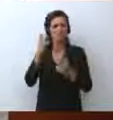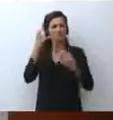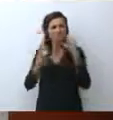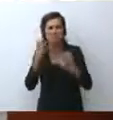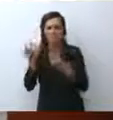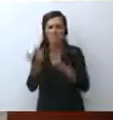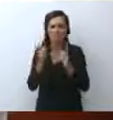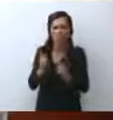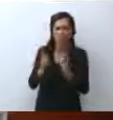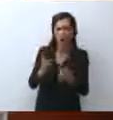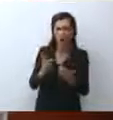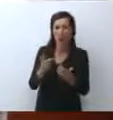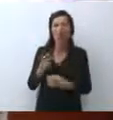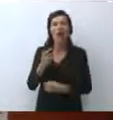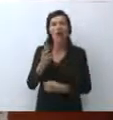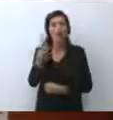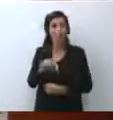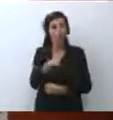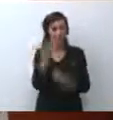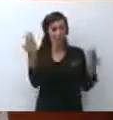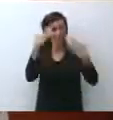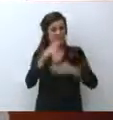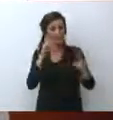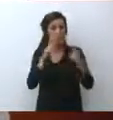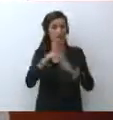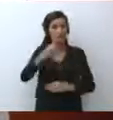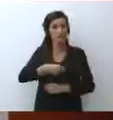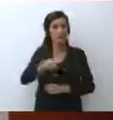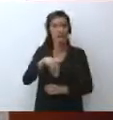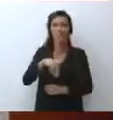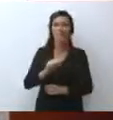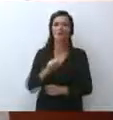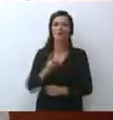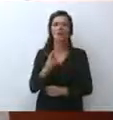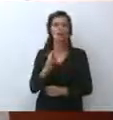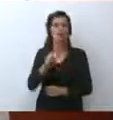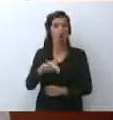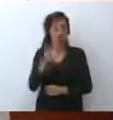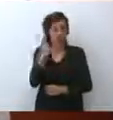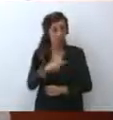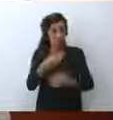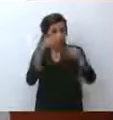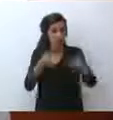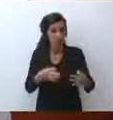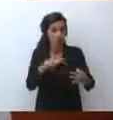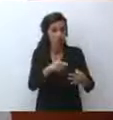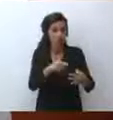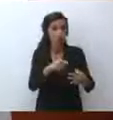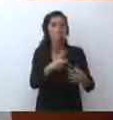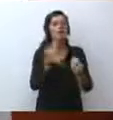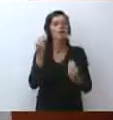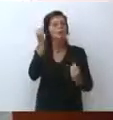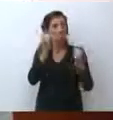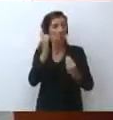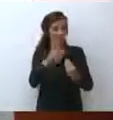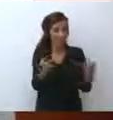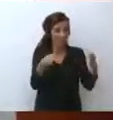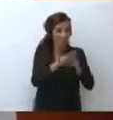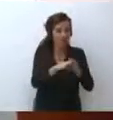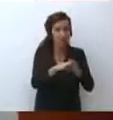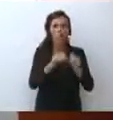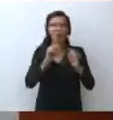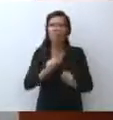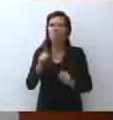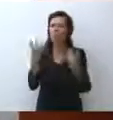Presidente Macron, diciamo, è conseguenza di questa inconcludenza e se è ancora ottimista sulla possibilità di organizzare un G20